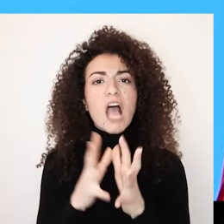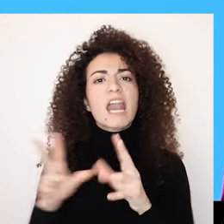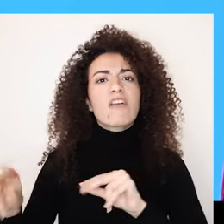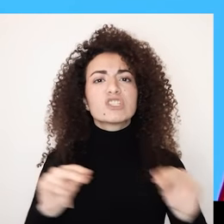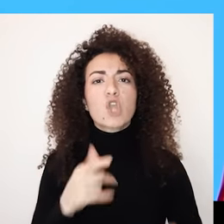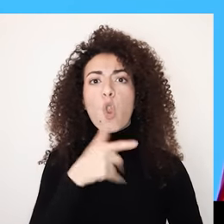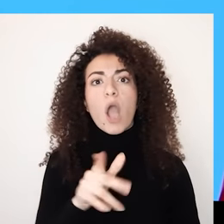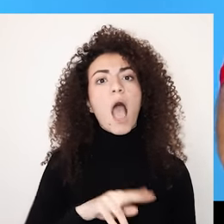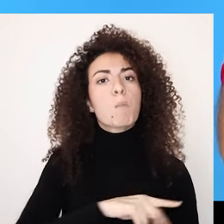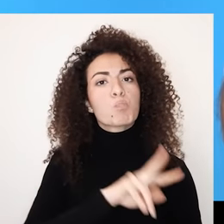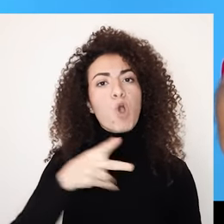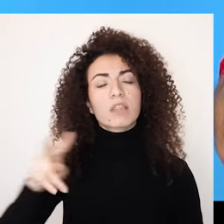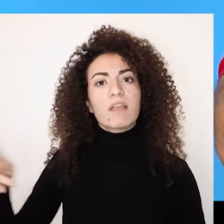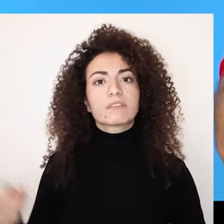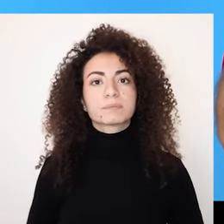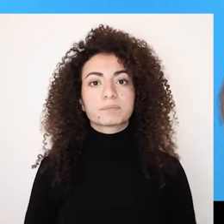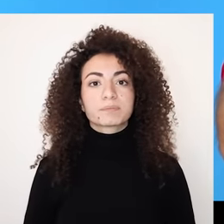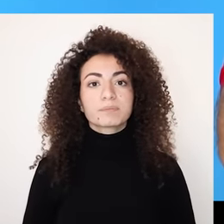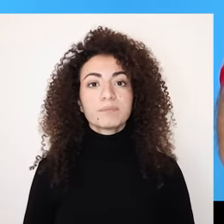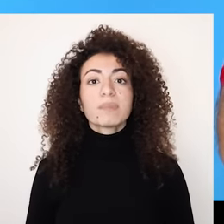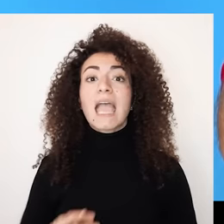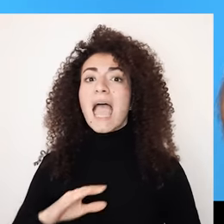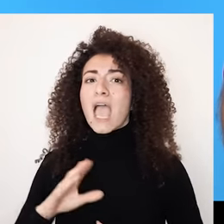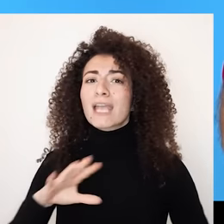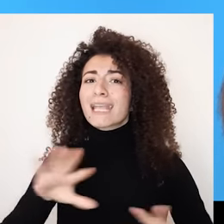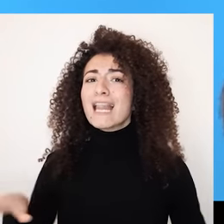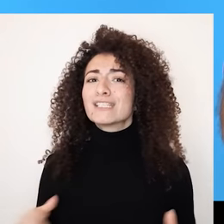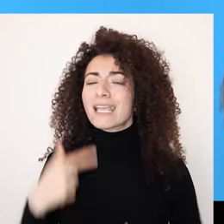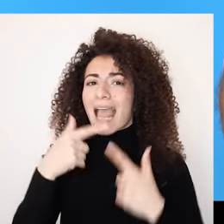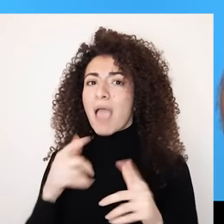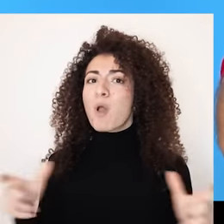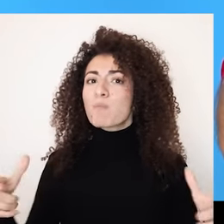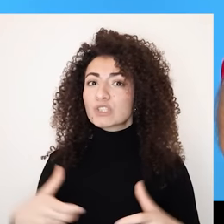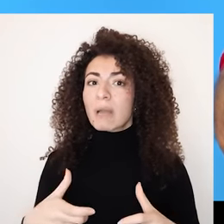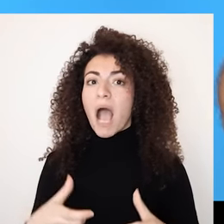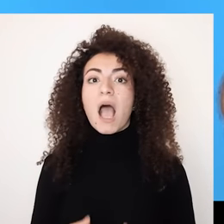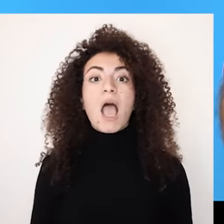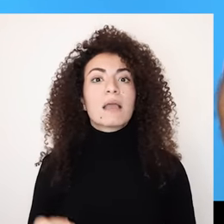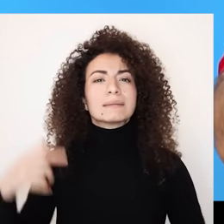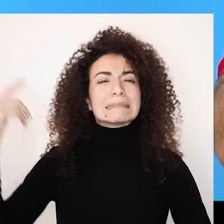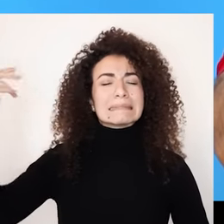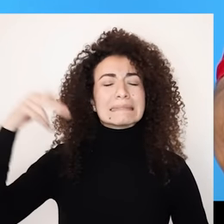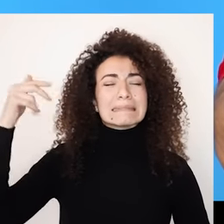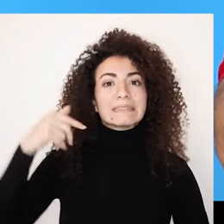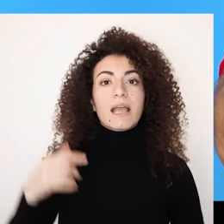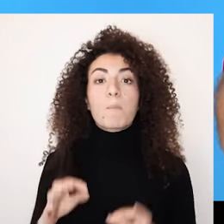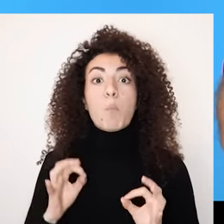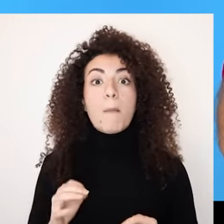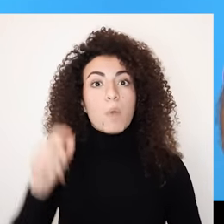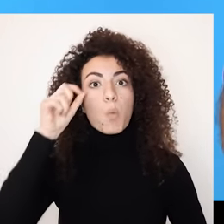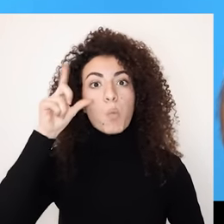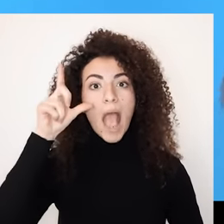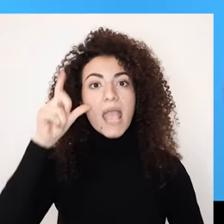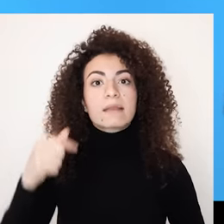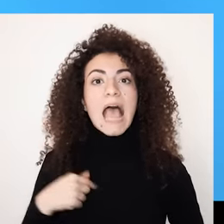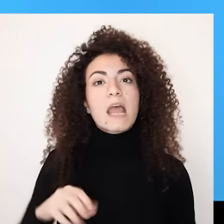المسبقة مؤلمة لإلك ولكن المهم أنه نوع على إله لحتى نقدر نحط حد لإله ونتخلص منها داخلياً كأول